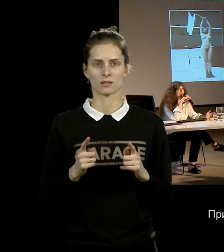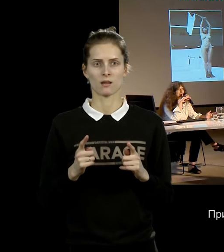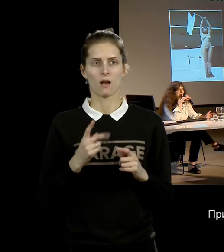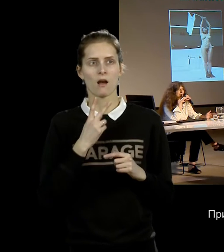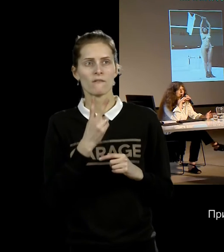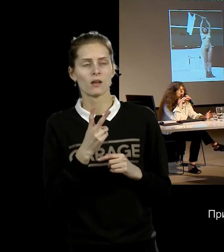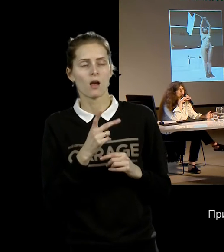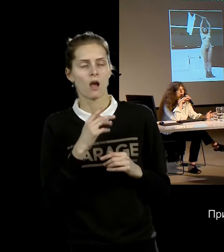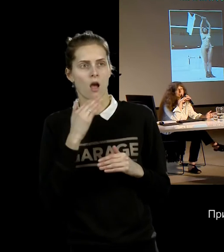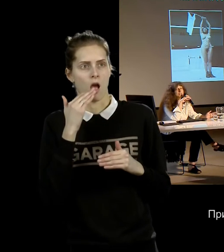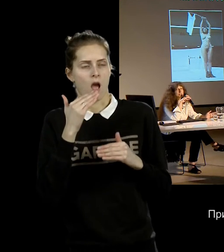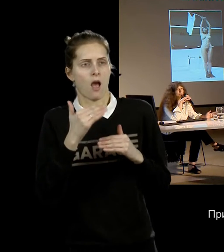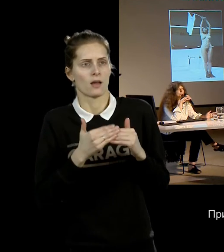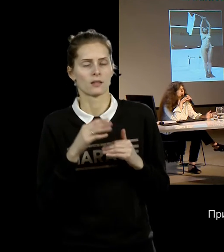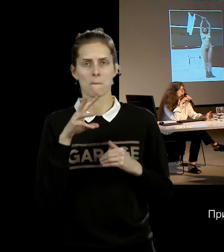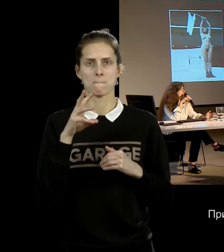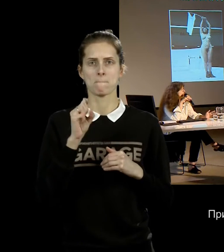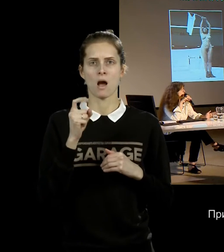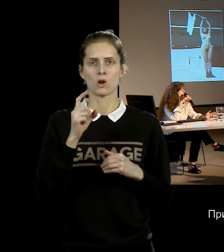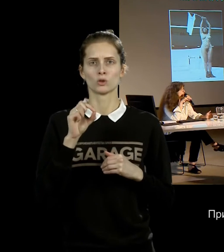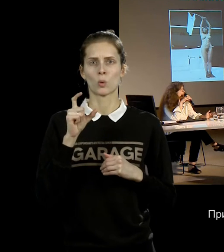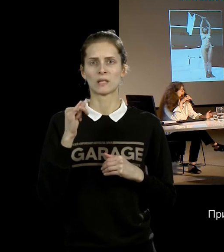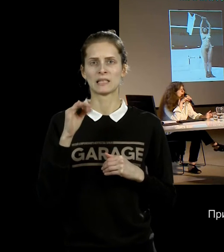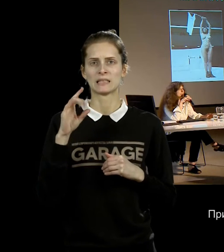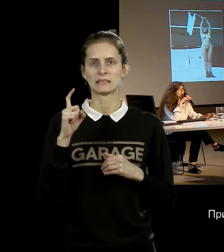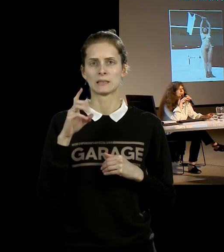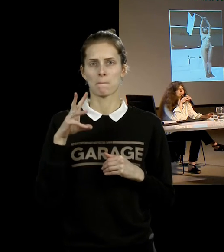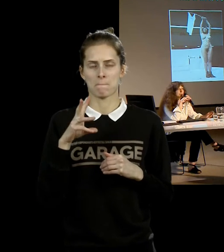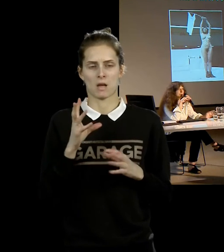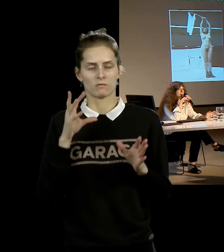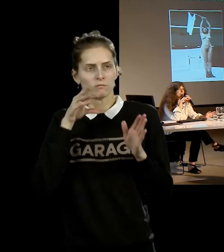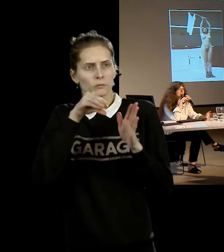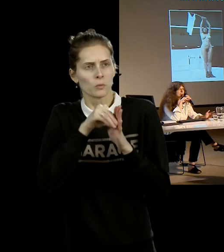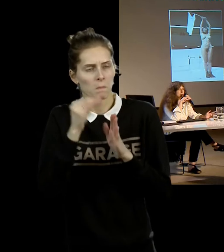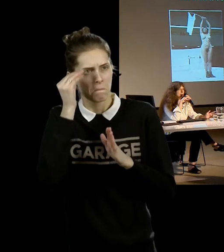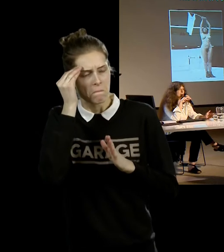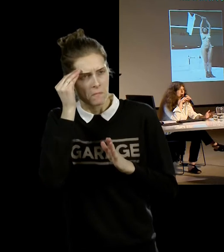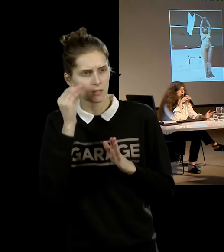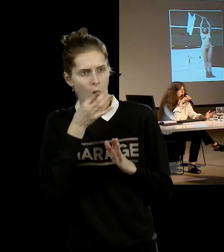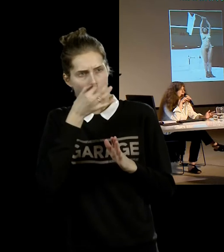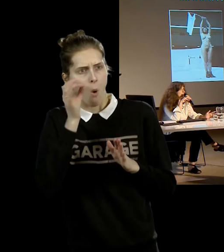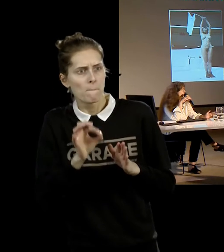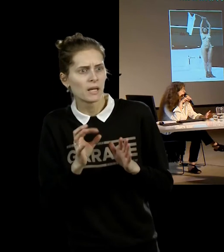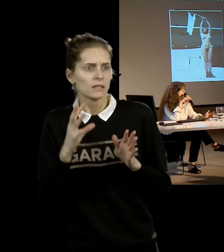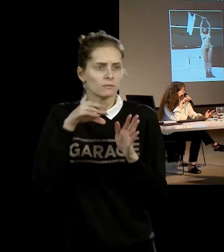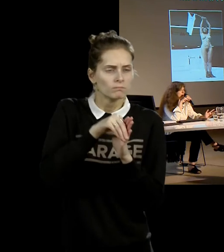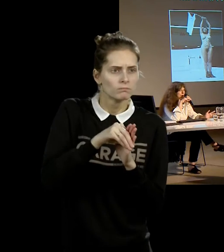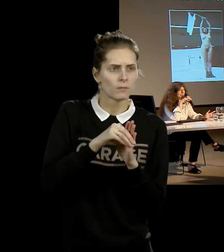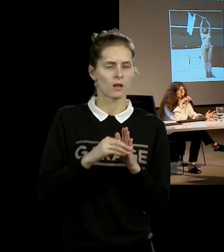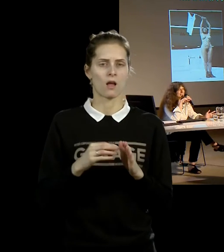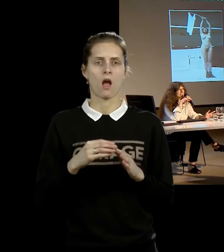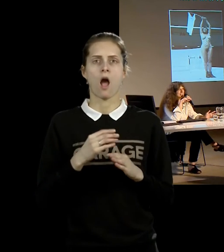на грани мазохистского опыта, на предельной экстремальной, но при этом, как мне кажется, делали они это из совершенно различных